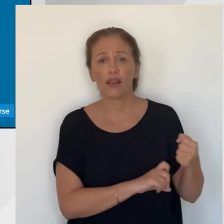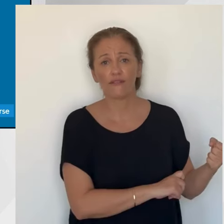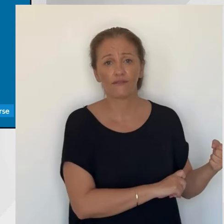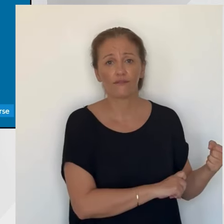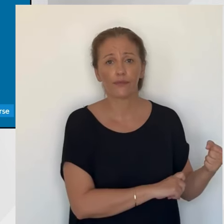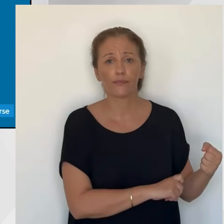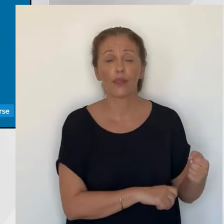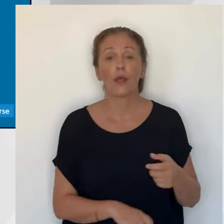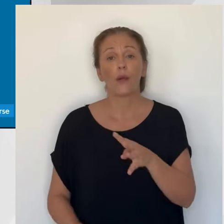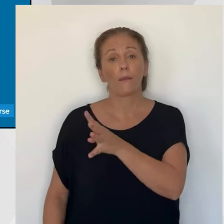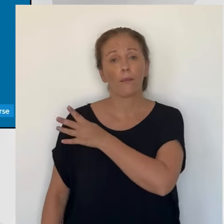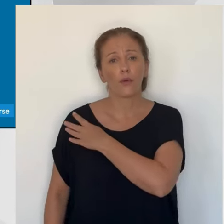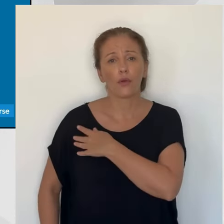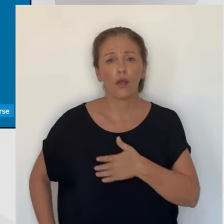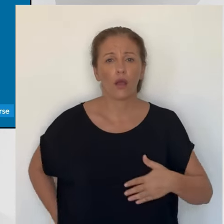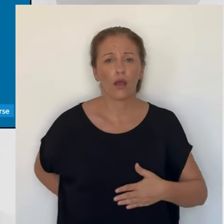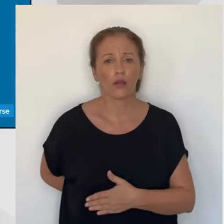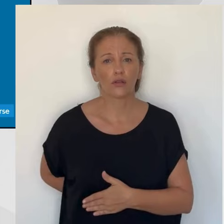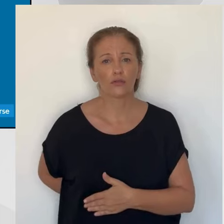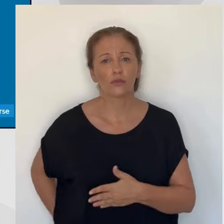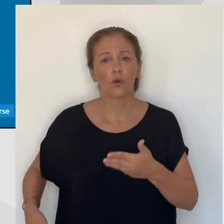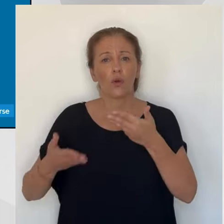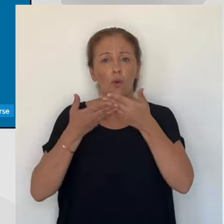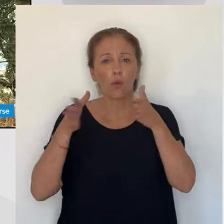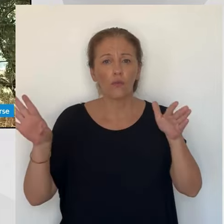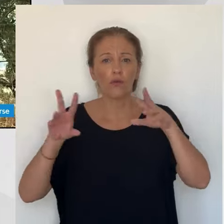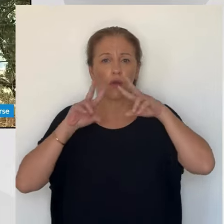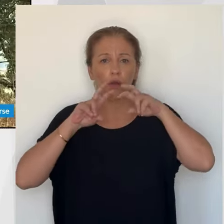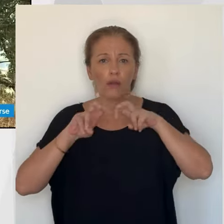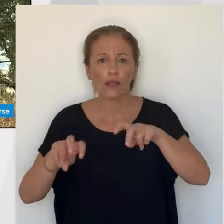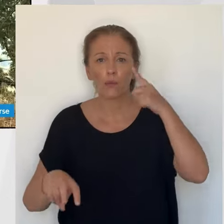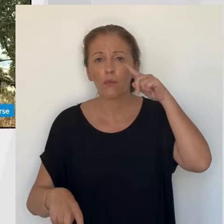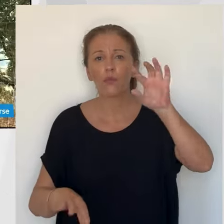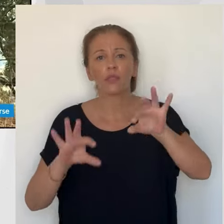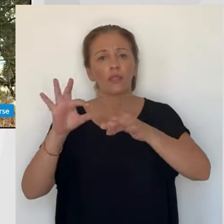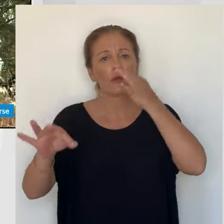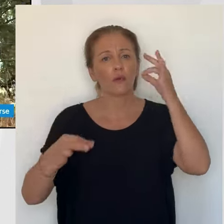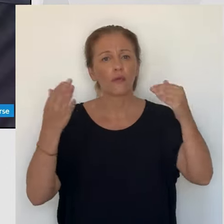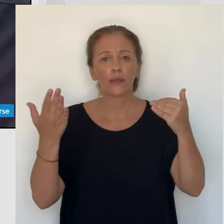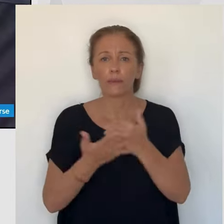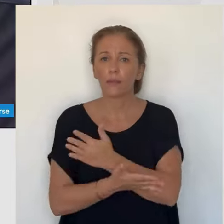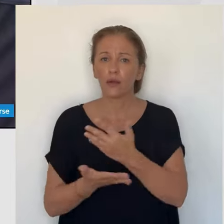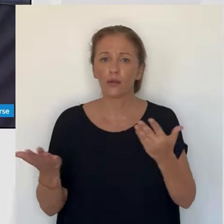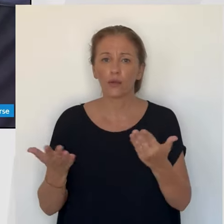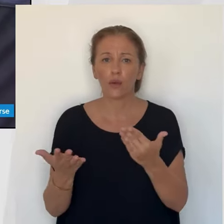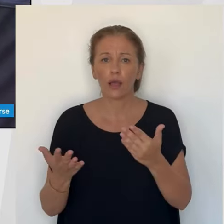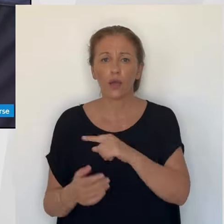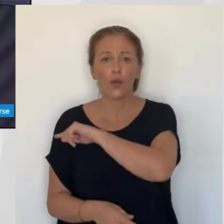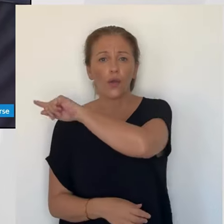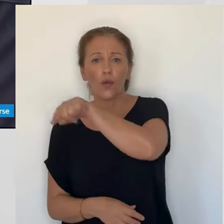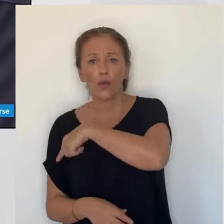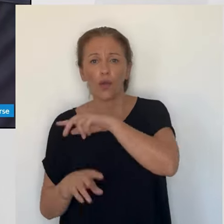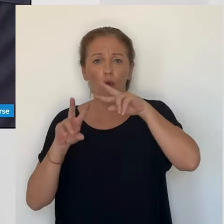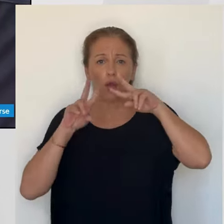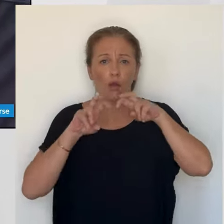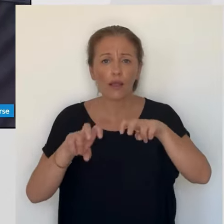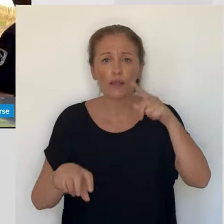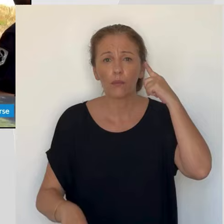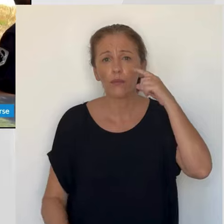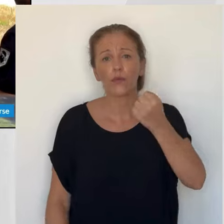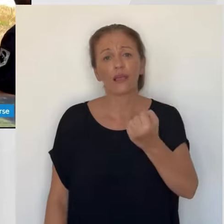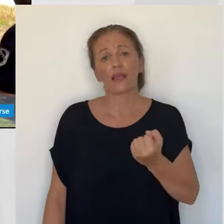d'un crime. Aucune autre information n'est à ce stade communiquée. Les investigations relevant désormais d'un juge d'instruction.